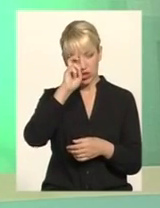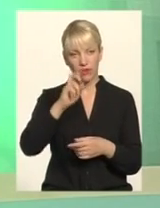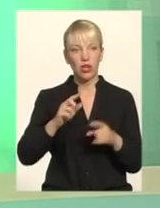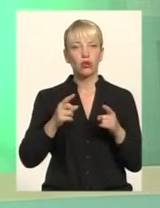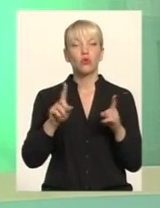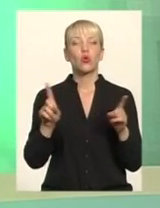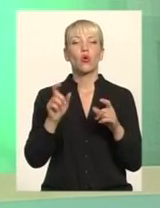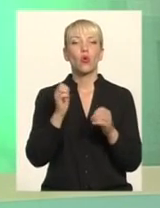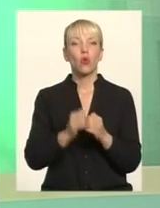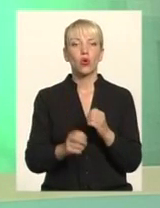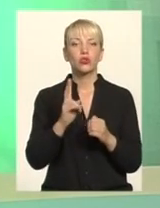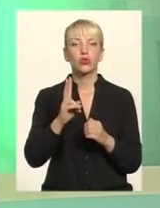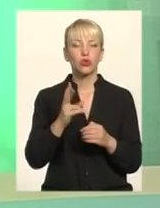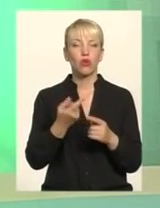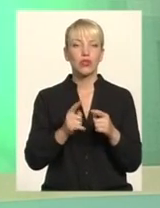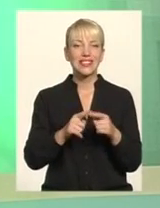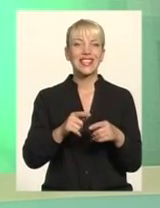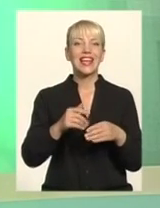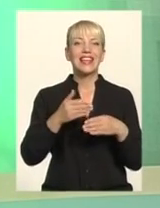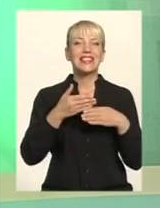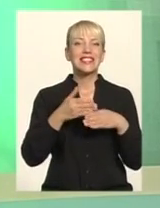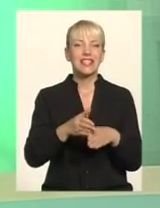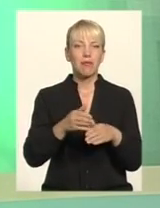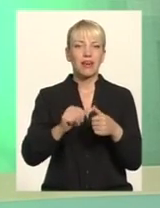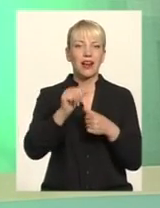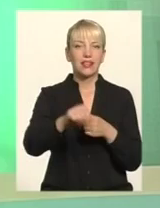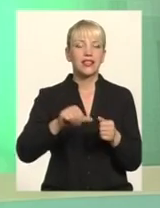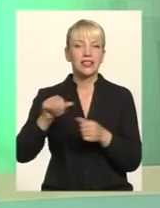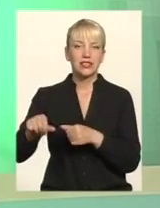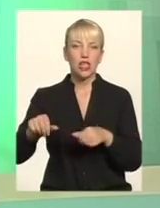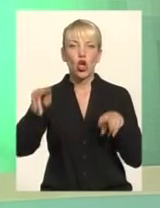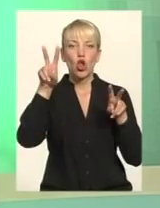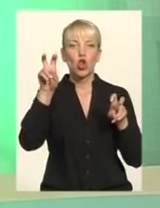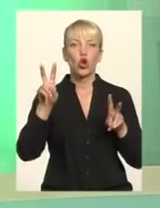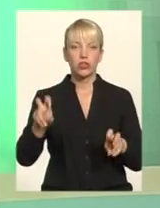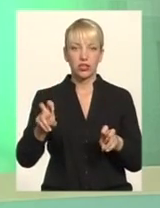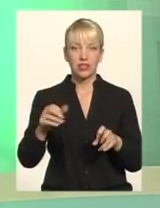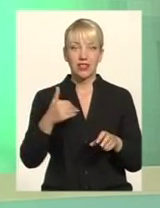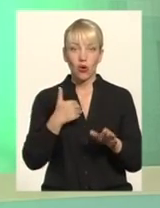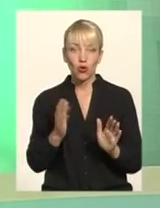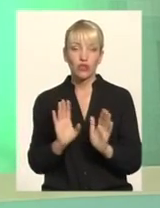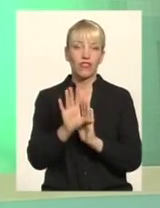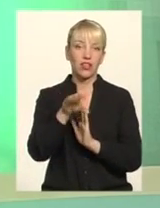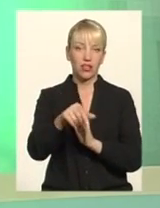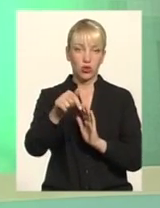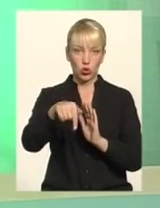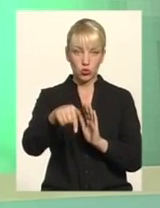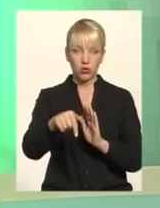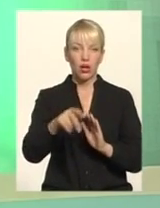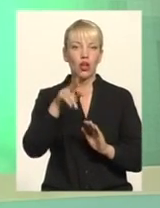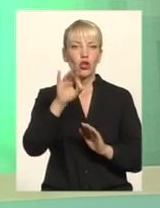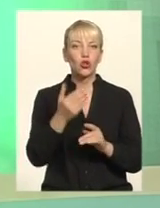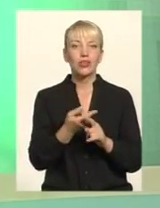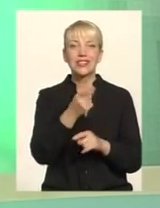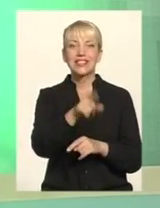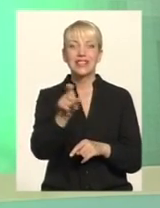сепаратистські лозунги внідрити сюди, на Західну Україну То їх підтримують ці непролюстровані чиновники І це дуже